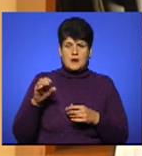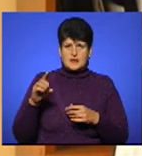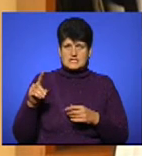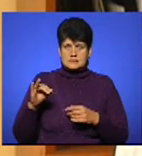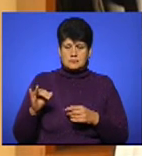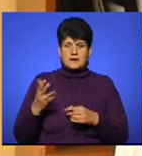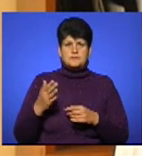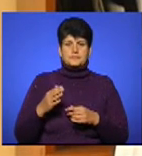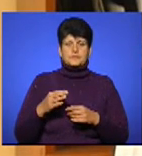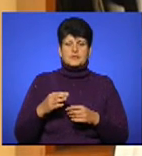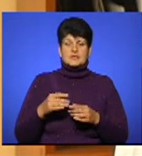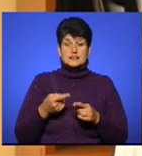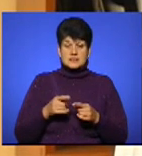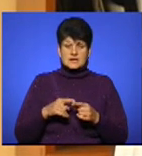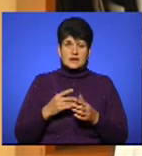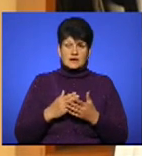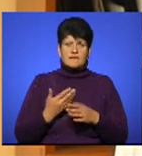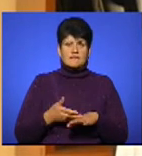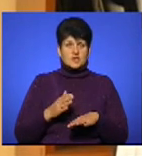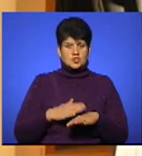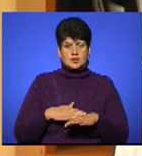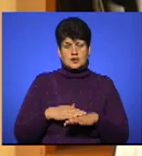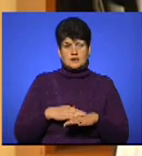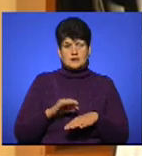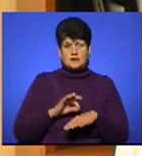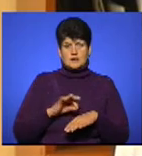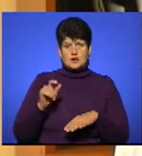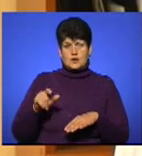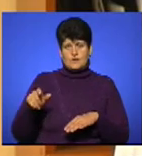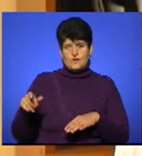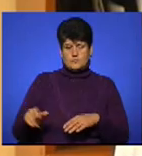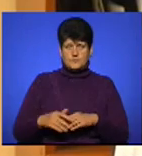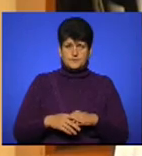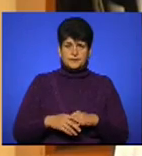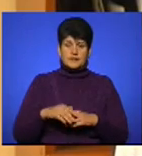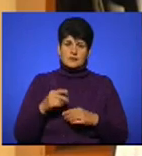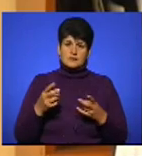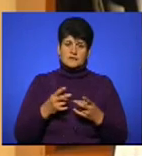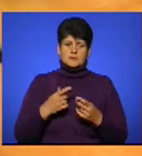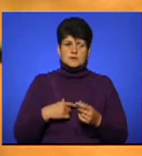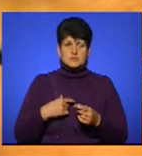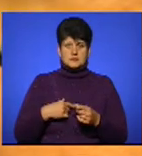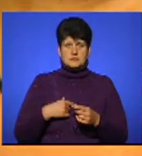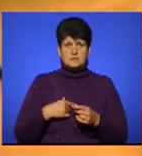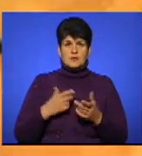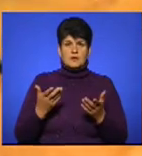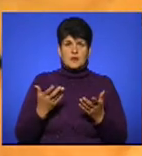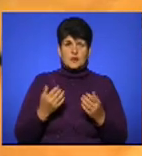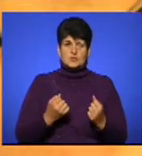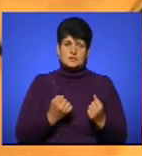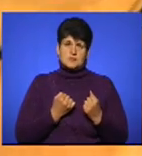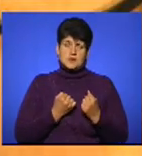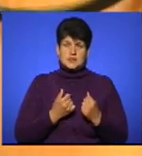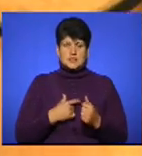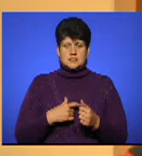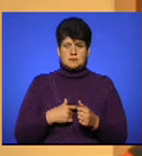білків. Тобто це є важкі пацієнти і варто себе якимось чином уберігати